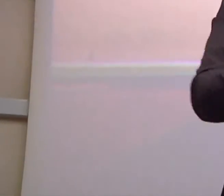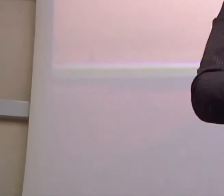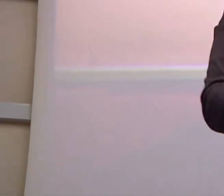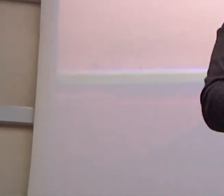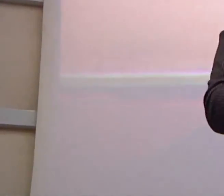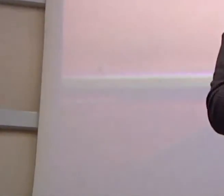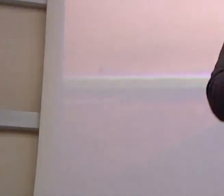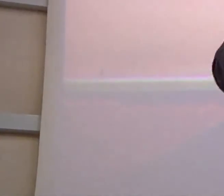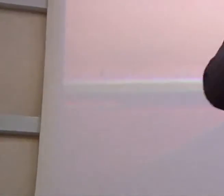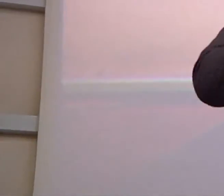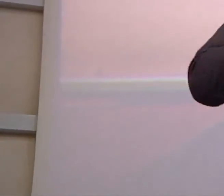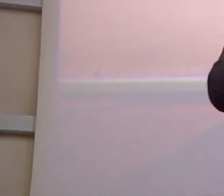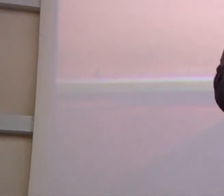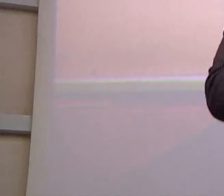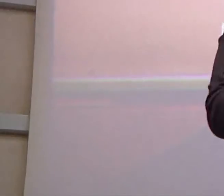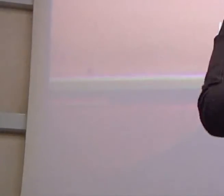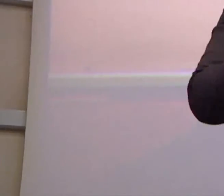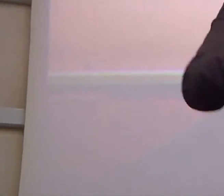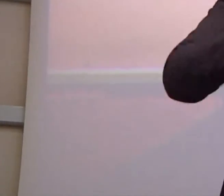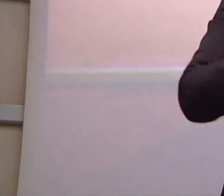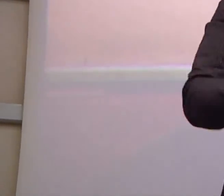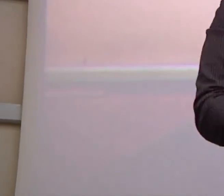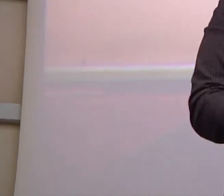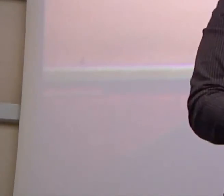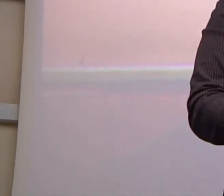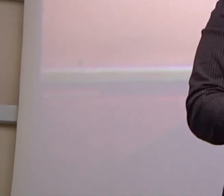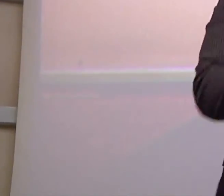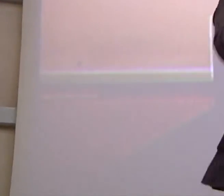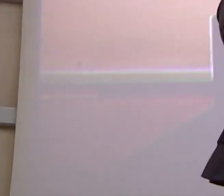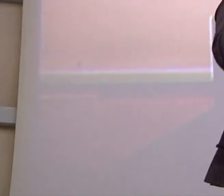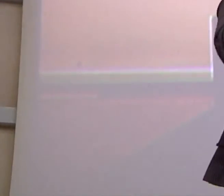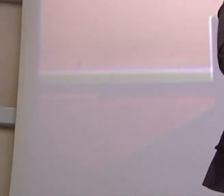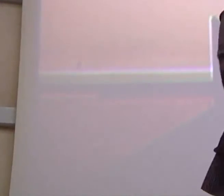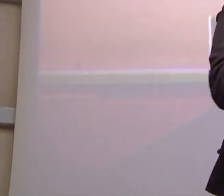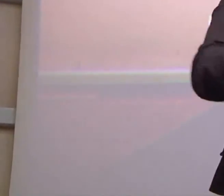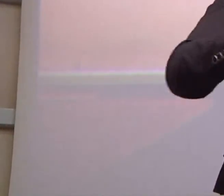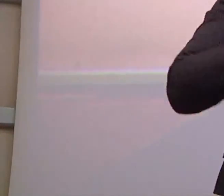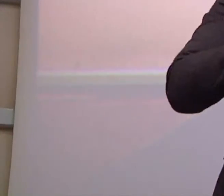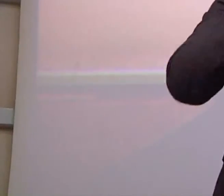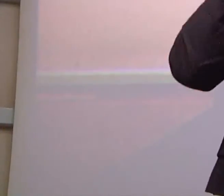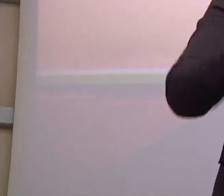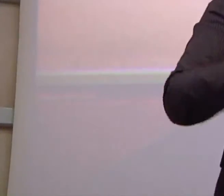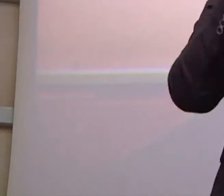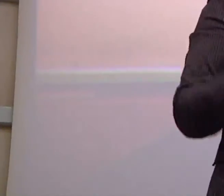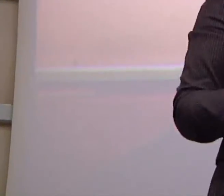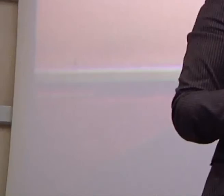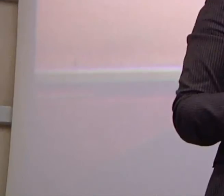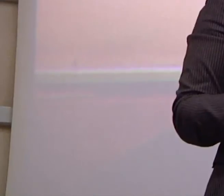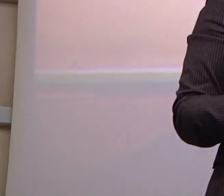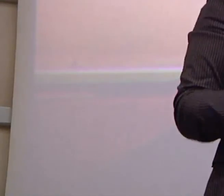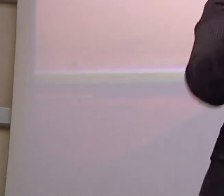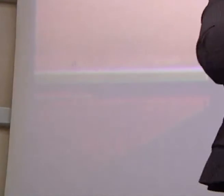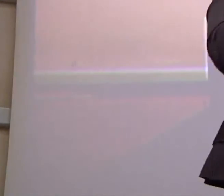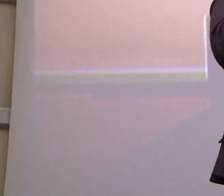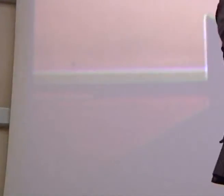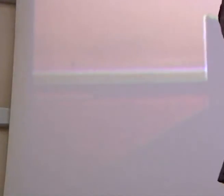autosufficienza difendiamo l'indennità di accompagnamento ed è giusto che lo facciamo al titolo della minorazione io